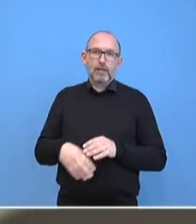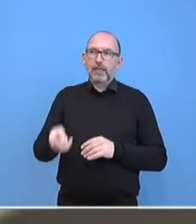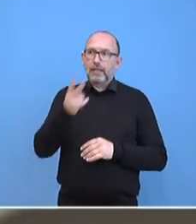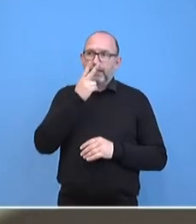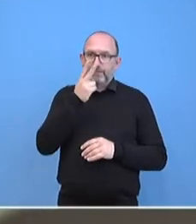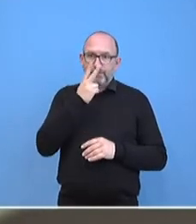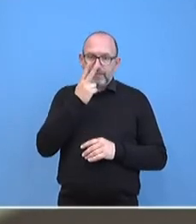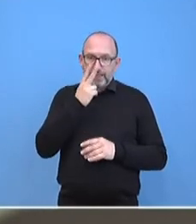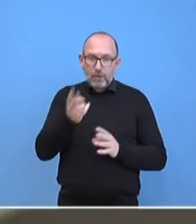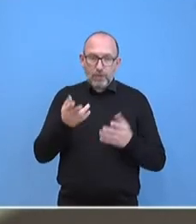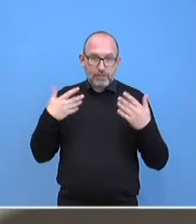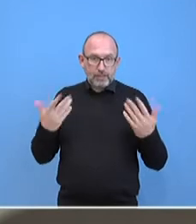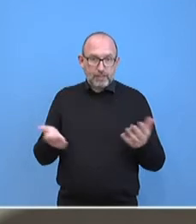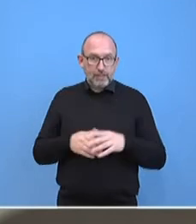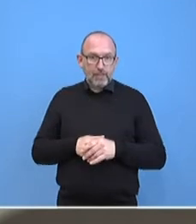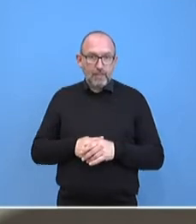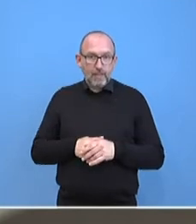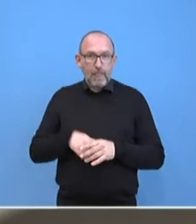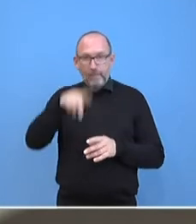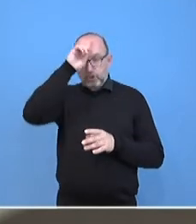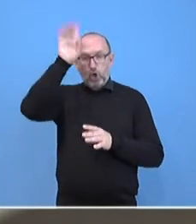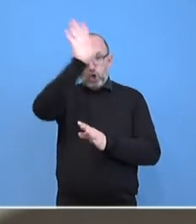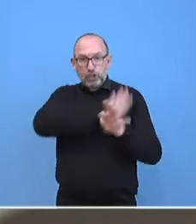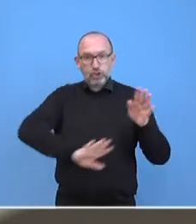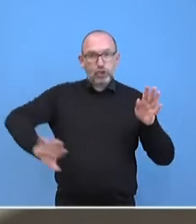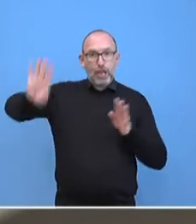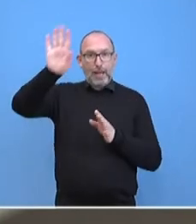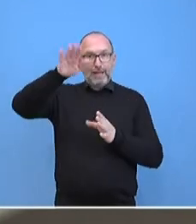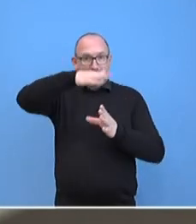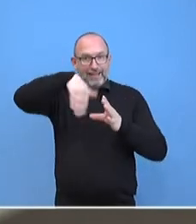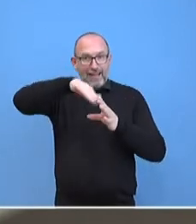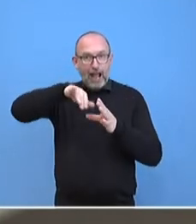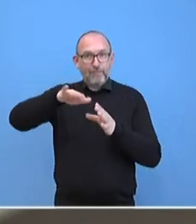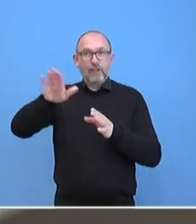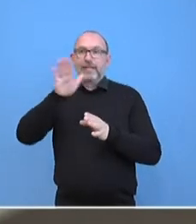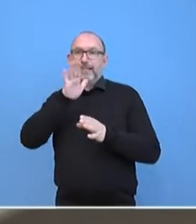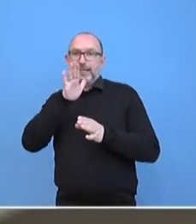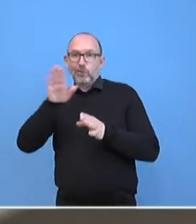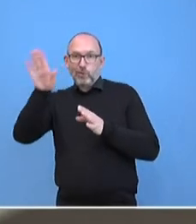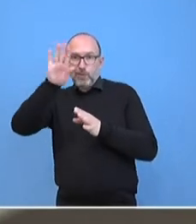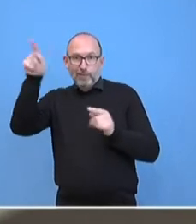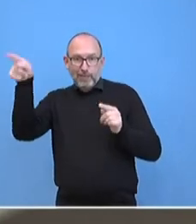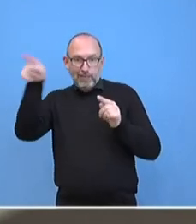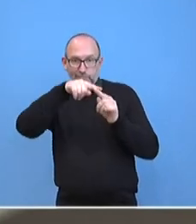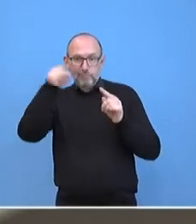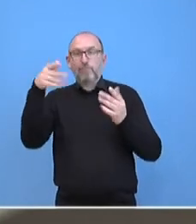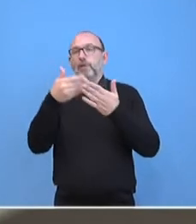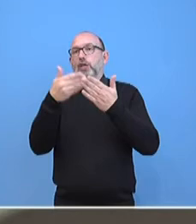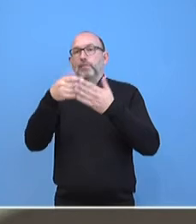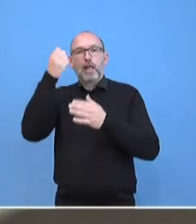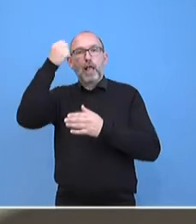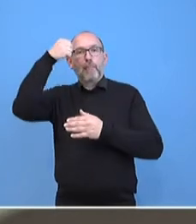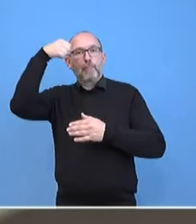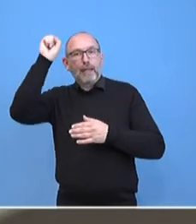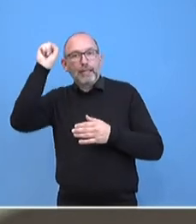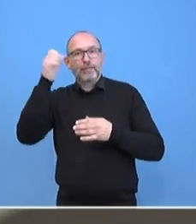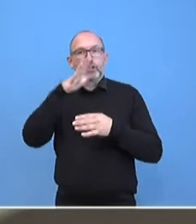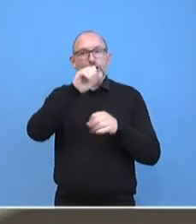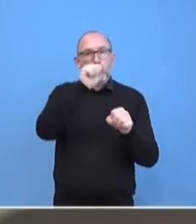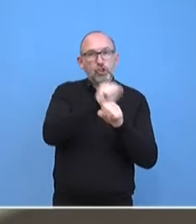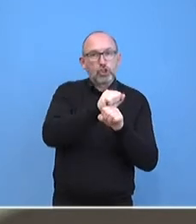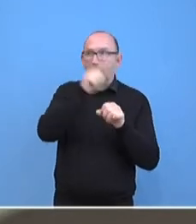nicht, für Reisen innerhalb Deutschlands von Risikogebieten, zum Beispiel, ich sage mal, Berlin nach Schleswig-Holstein?